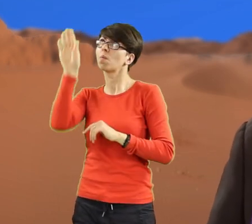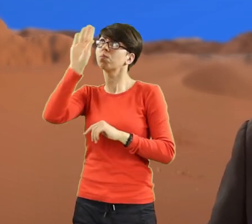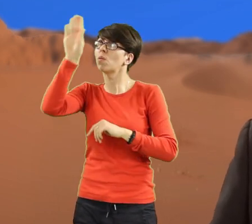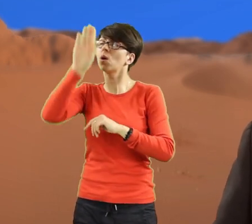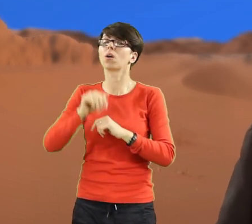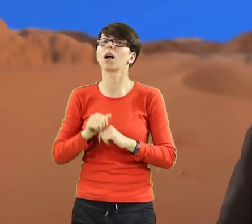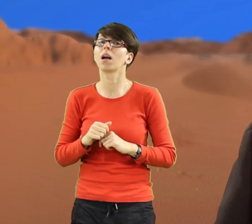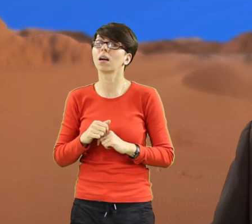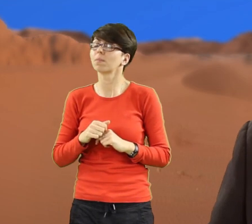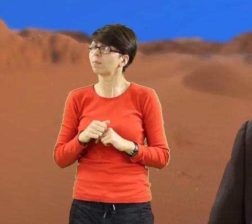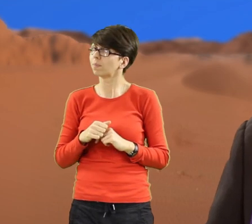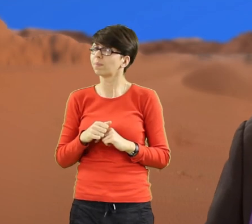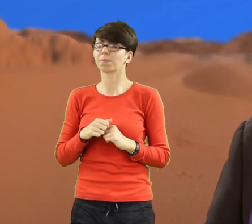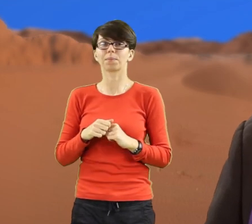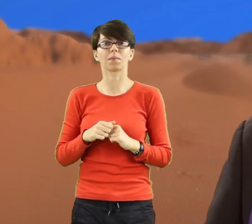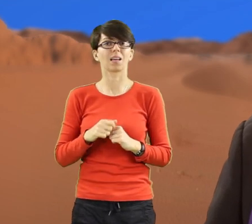kusić Pana Boga?